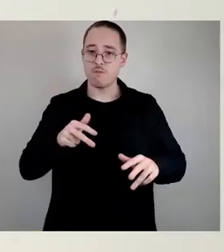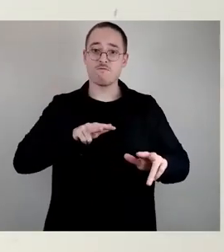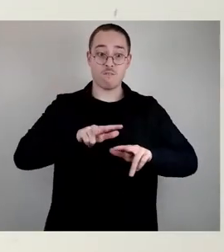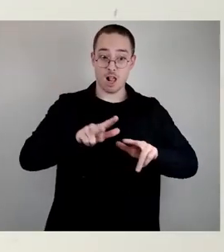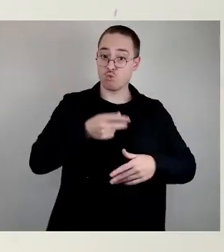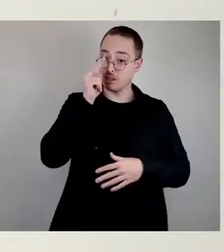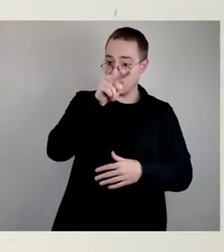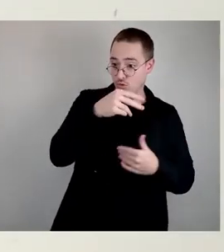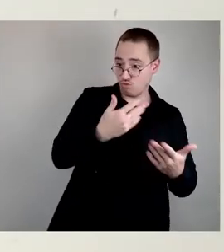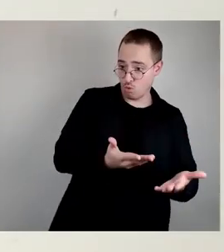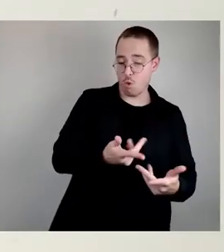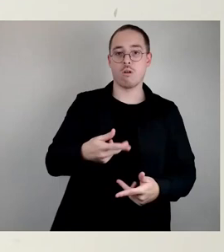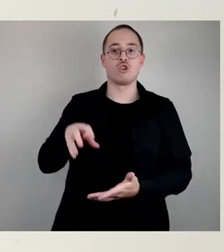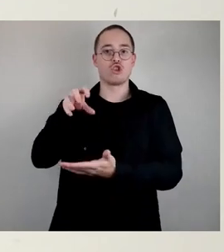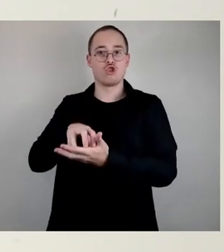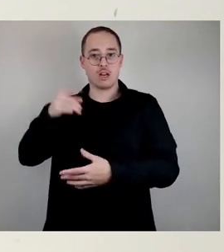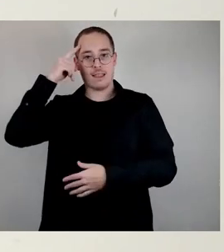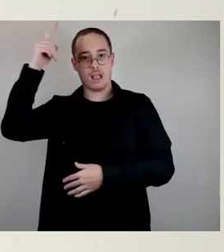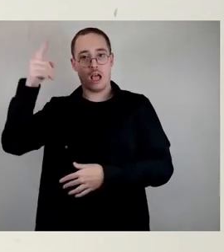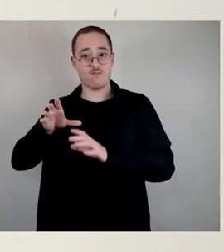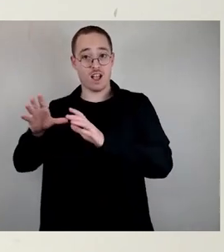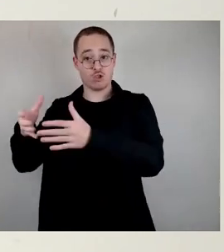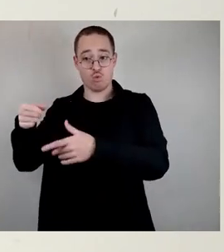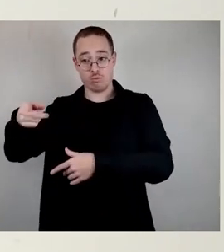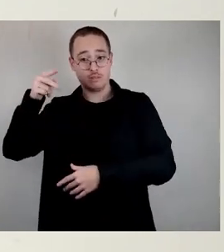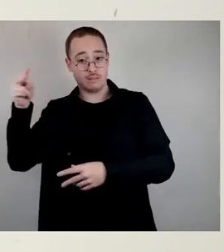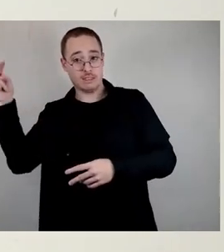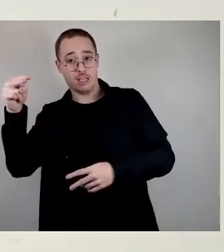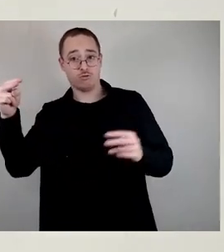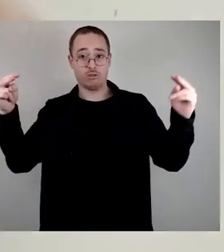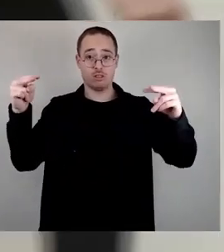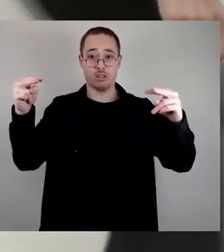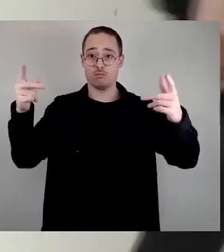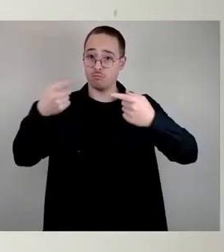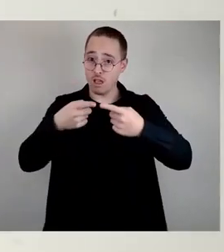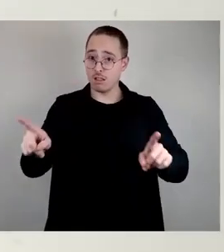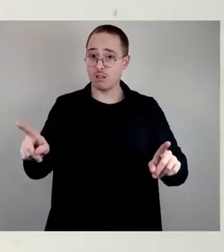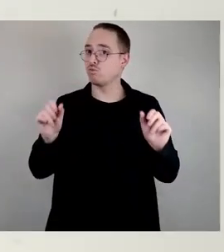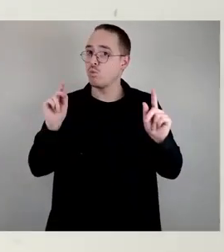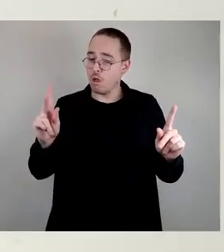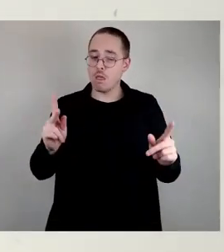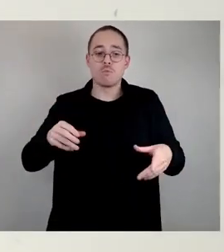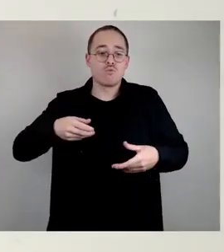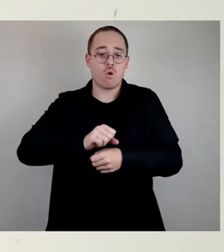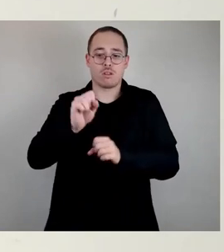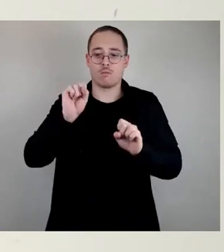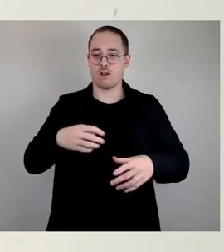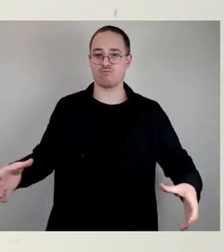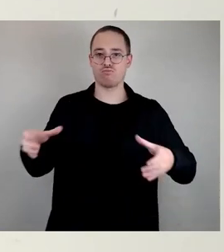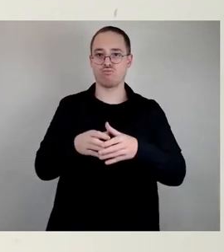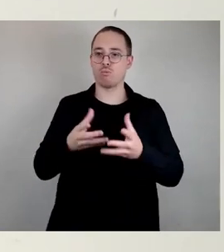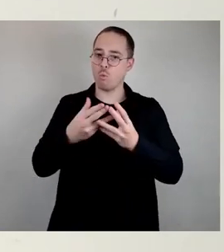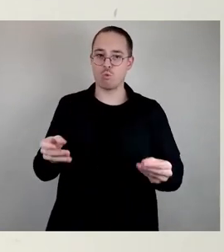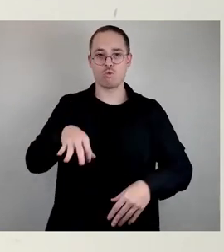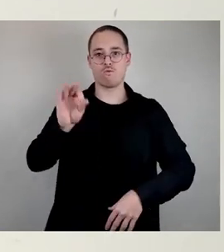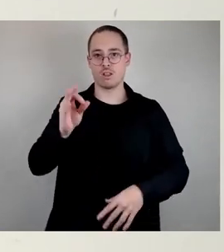Stadtratsfraktionen, haben wir was geschafft, wo wir, denke ich, dann auch zum guten Ende kommen werden, was die Beschlussfassung angeht.